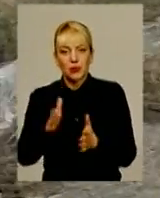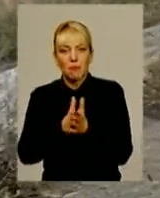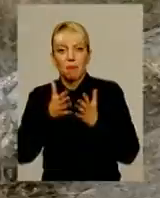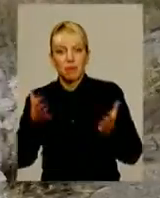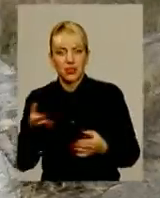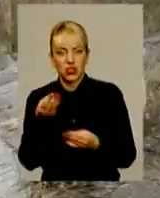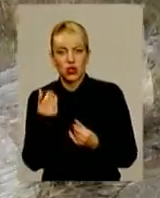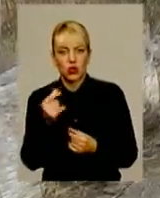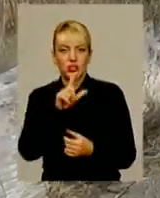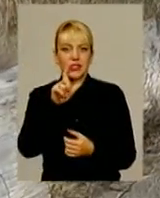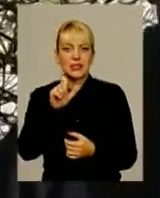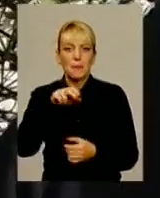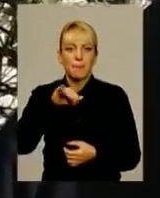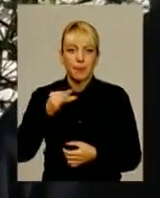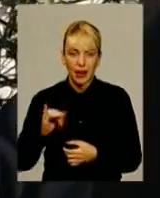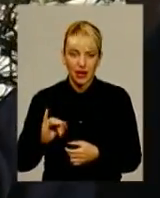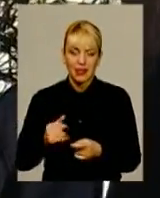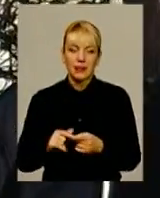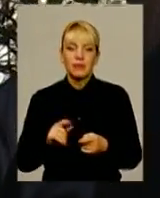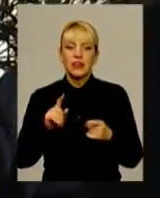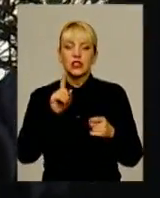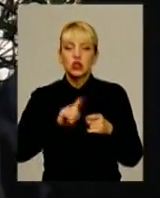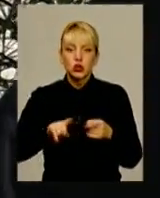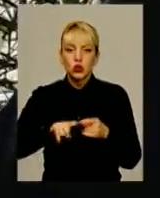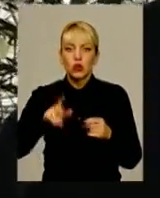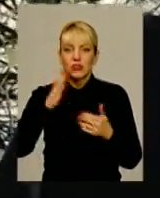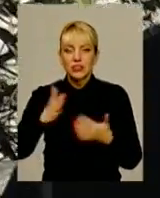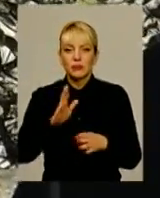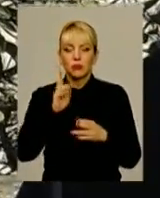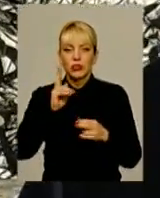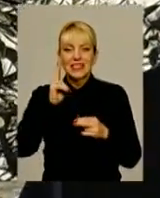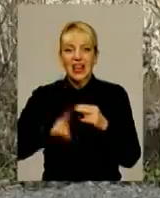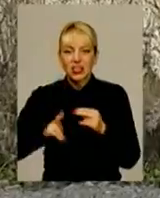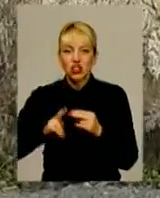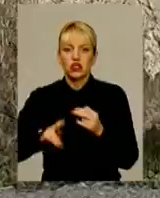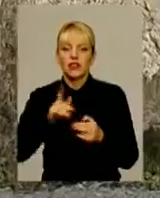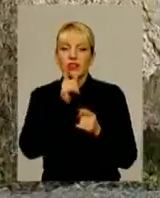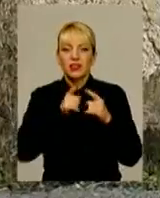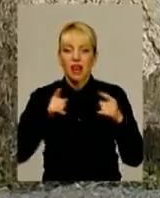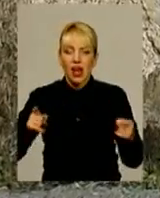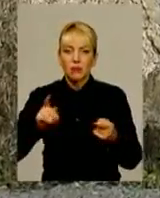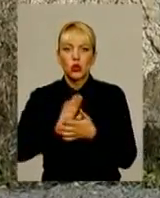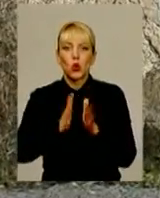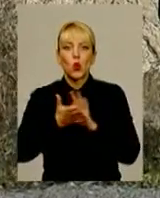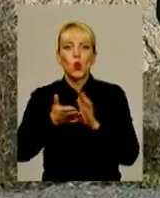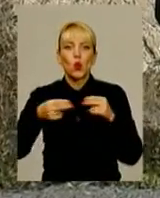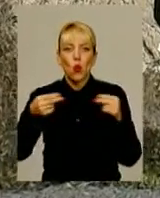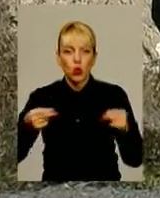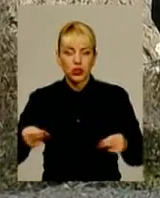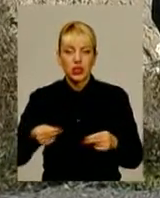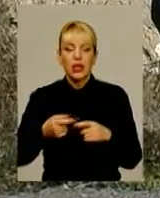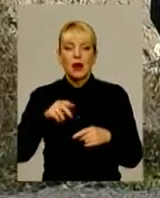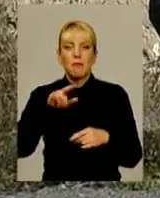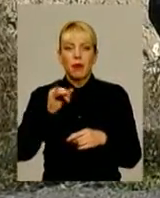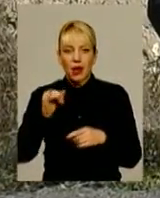забирають свої землі в пана Мазуренка і невдовзі спливає термін угод. Підприємець стверджує, затримувати нікого не буде. А от стосовно погроз фізичної